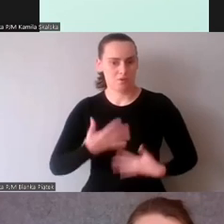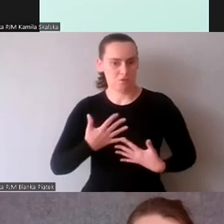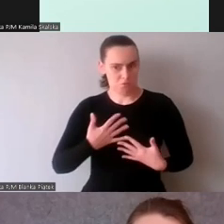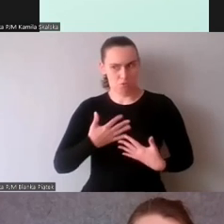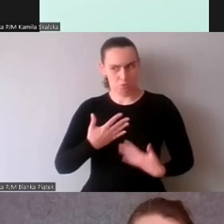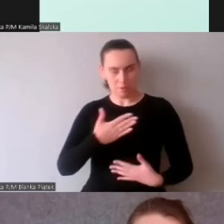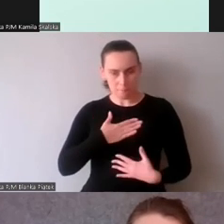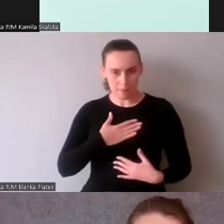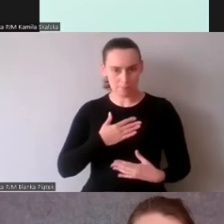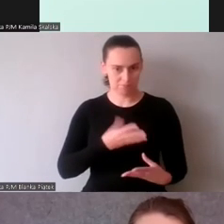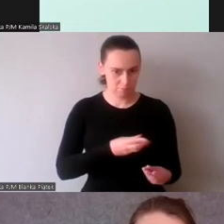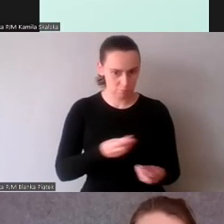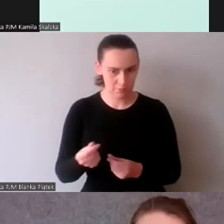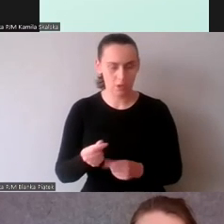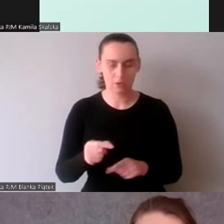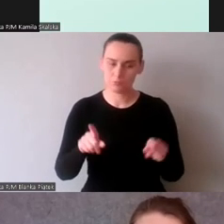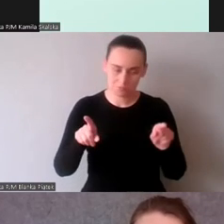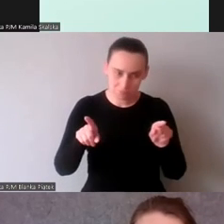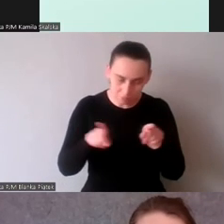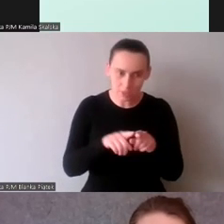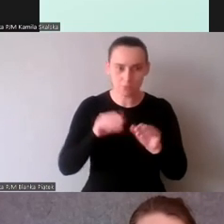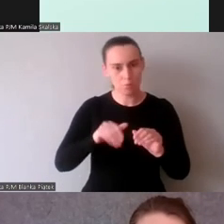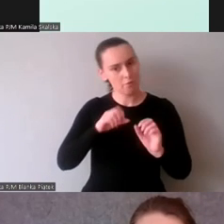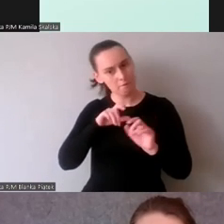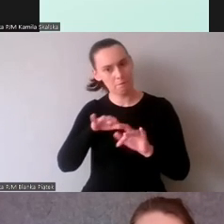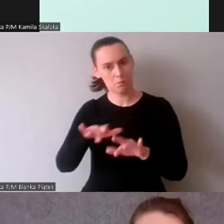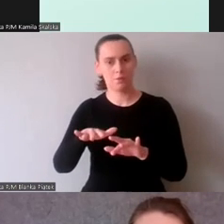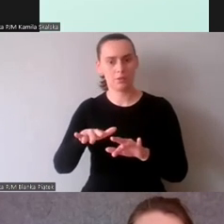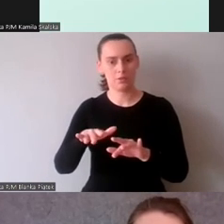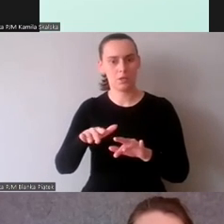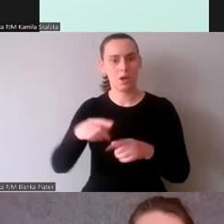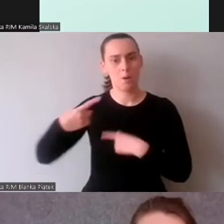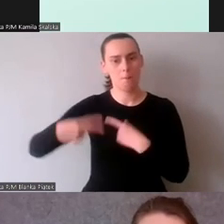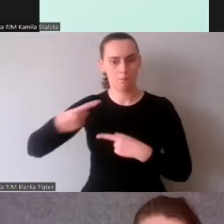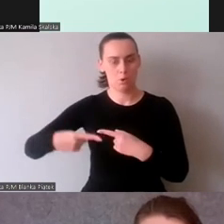proces tłumaczenia dialogowego.